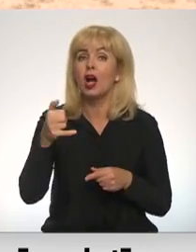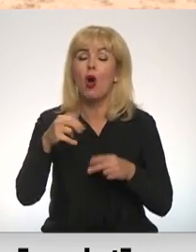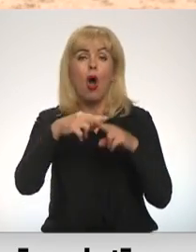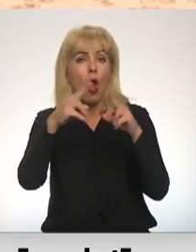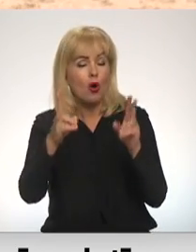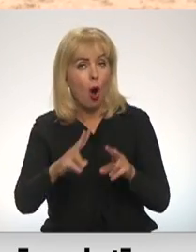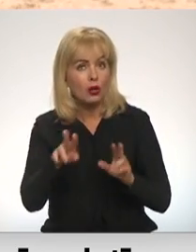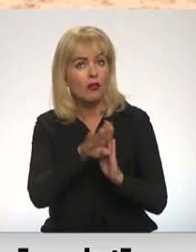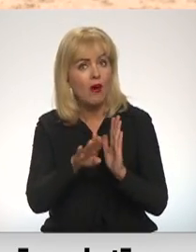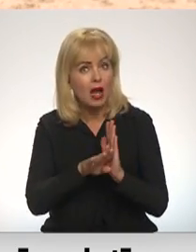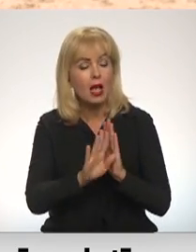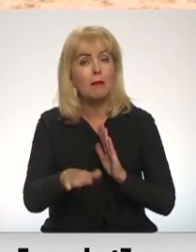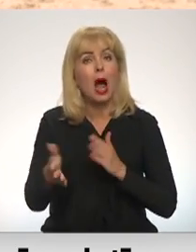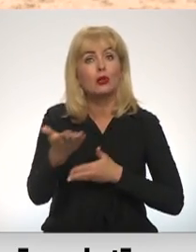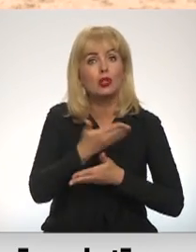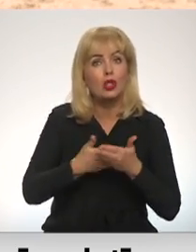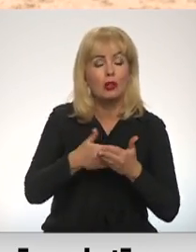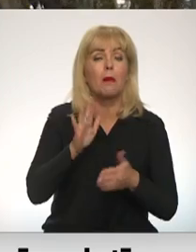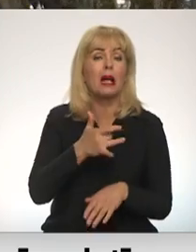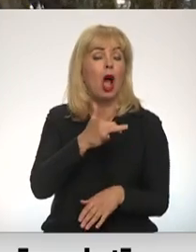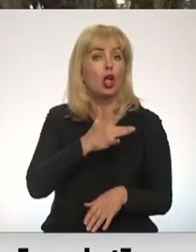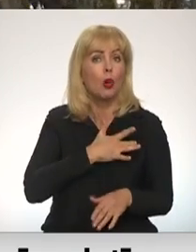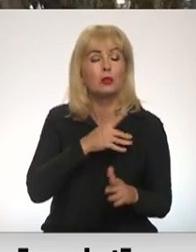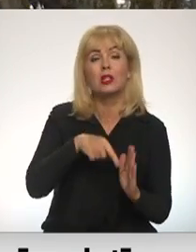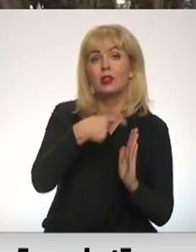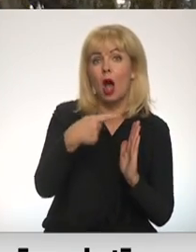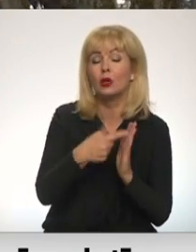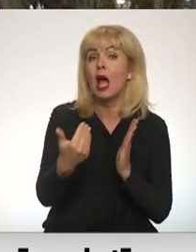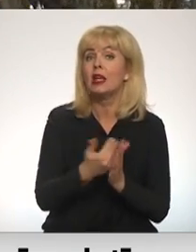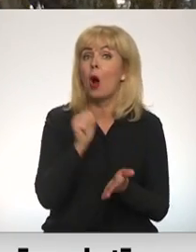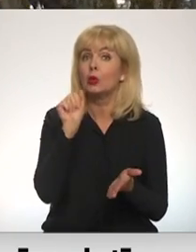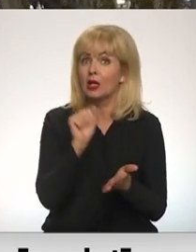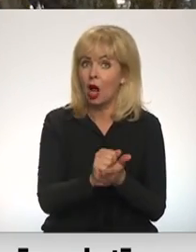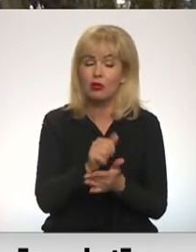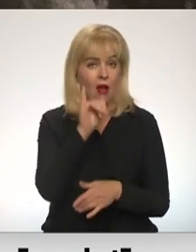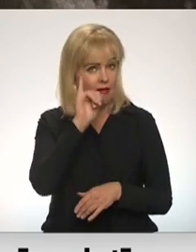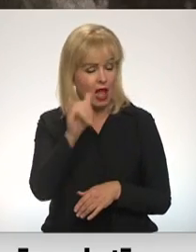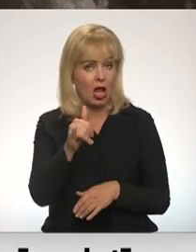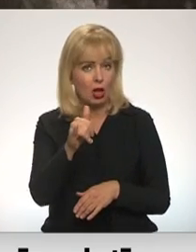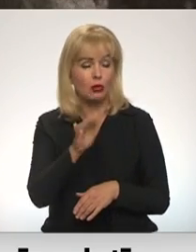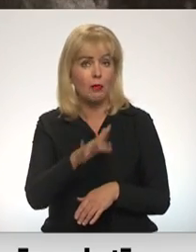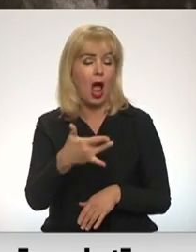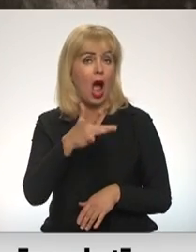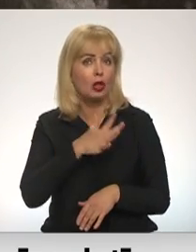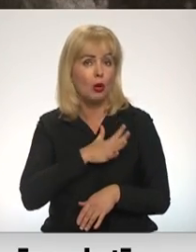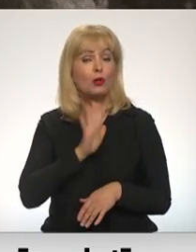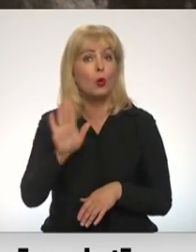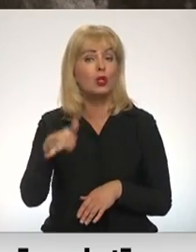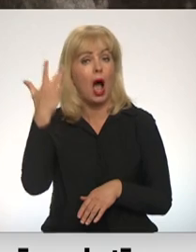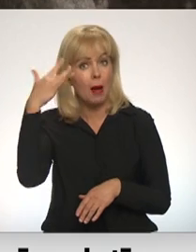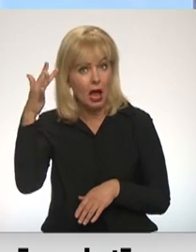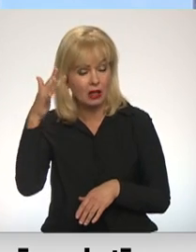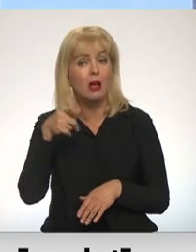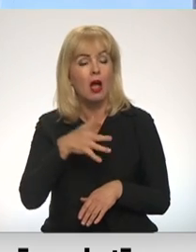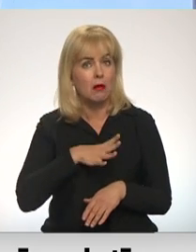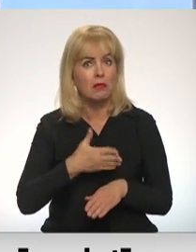aizsardzību un sadarbību starp valstu adopcijas jautājumos. Jaunā redakcija turpmāk neļaus bērnus adaptēt uz Ameriku. Par šo normu bija viss